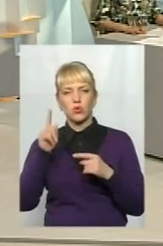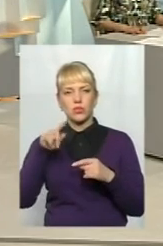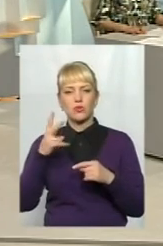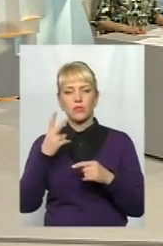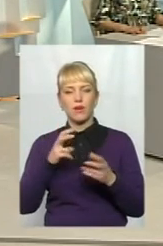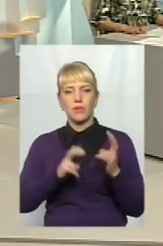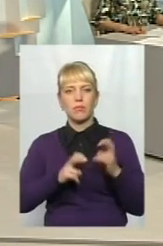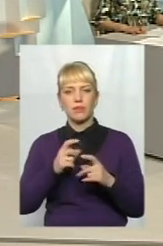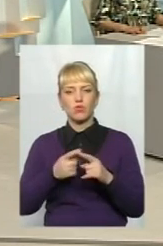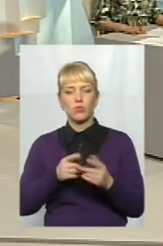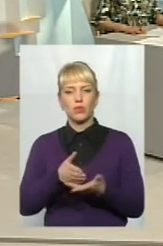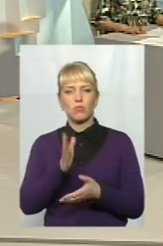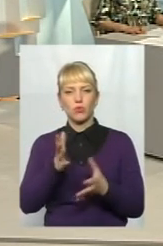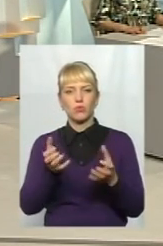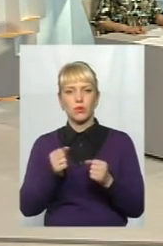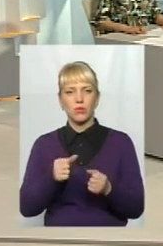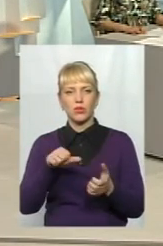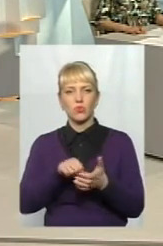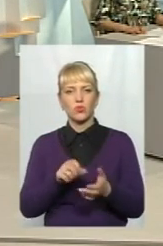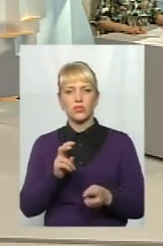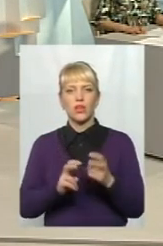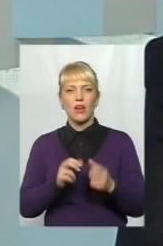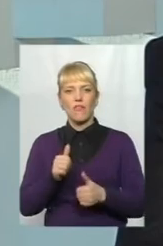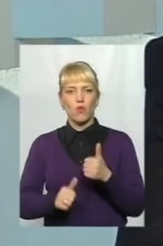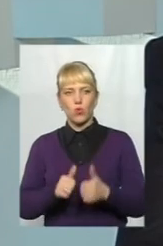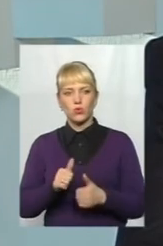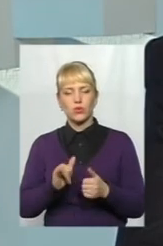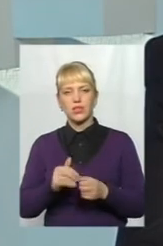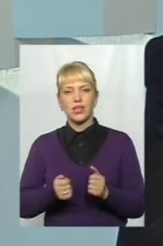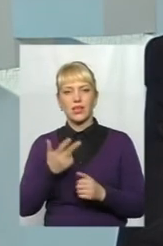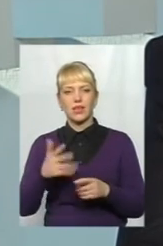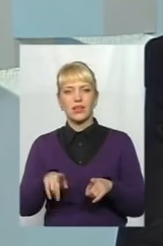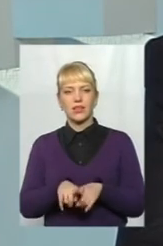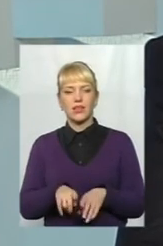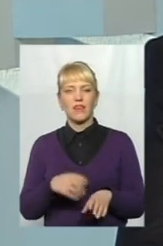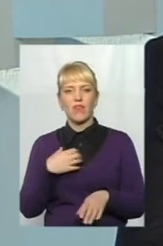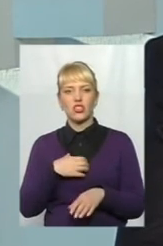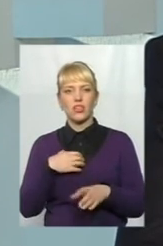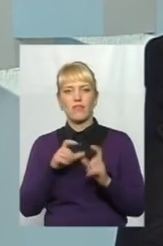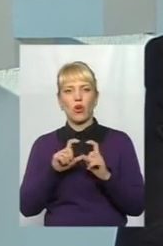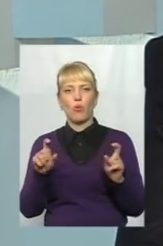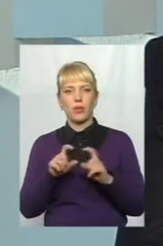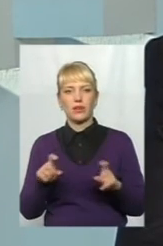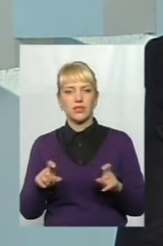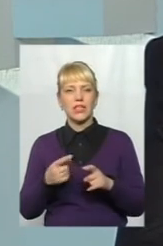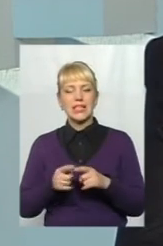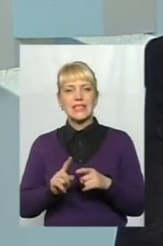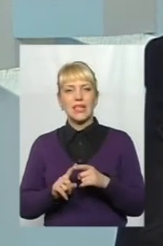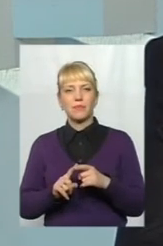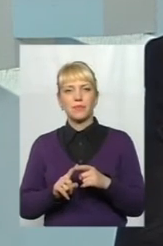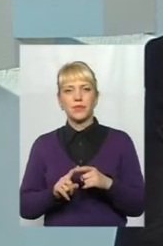напрямку, вони будуть приймати участь в конкурсі. Ну, і кілька таких дуже важливих об'єктів, це